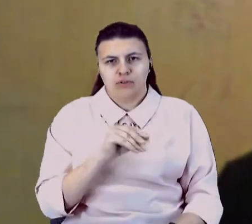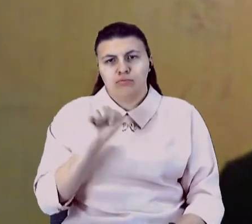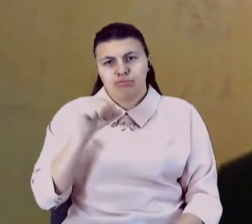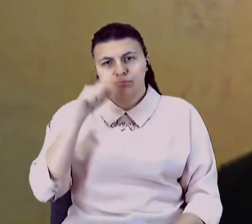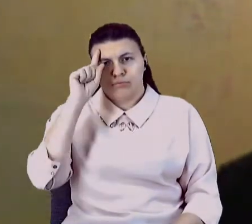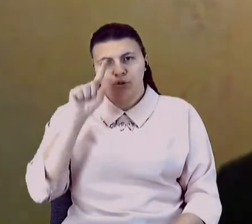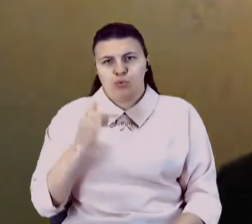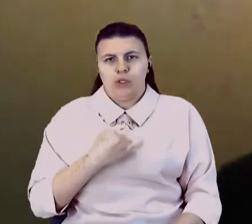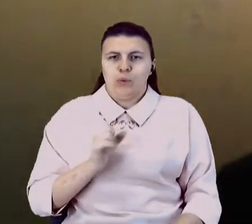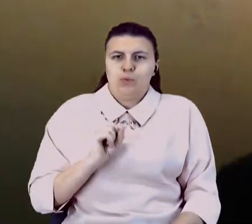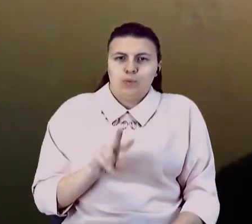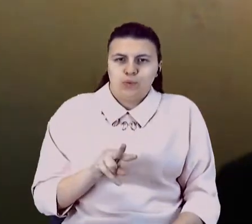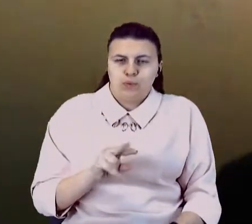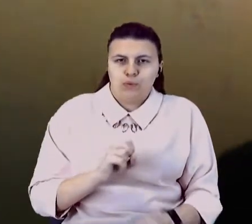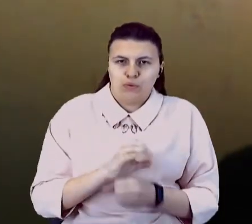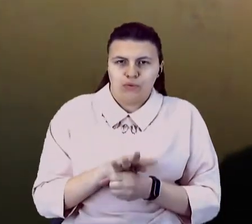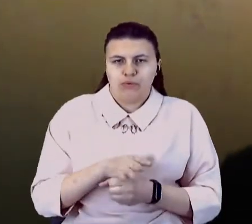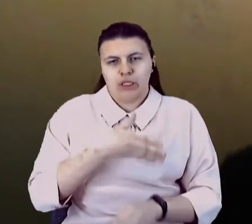ковід, чи немає.